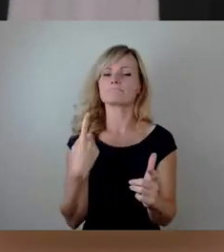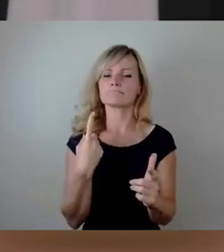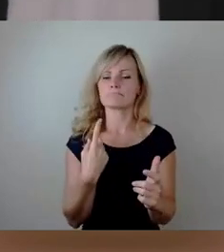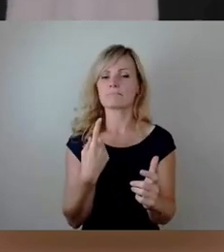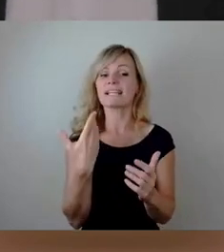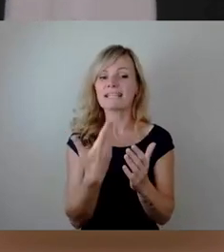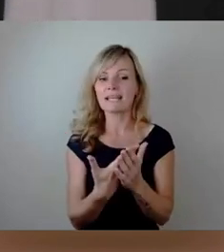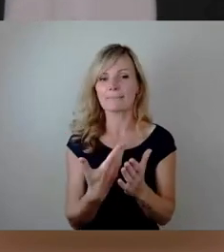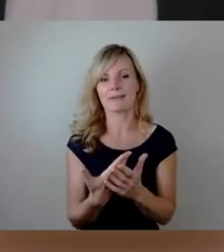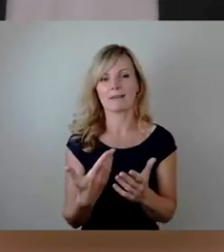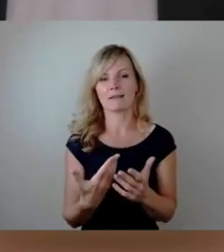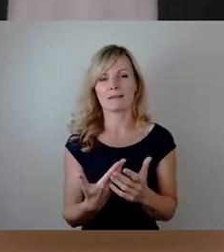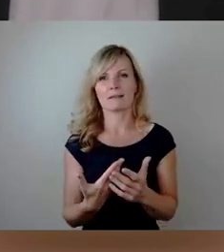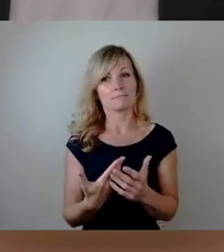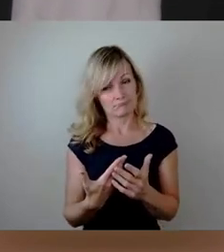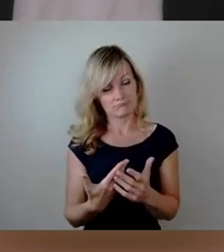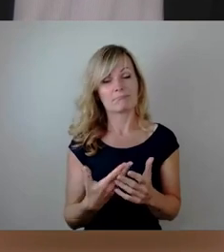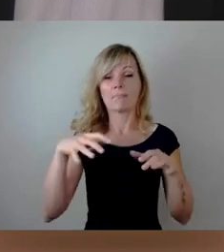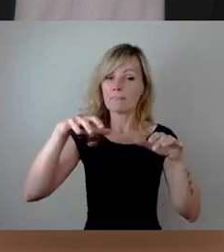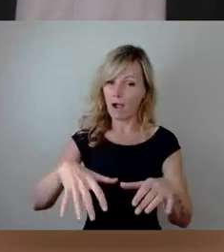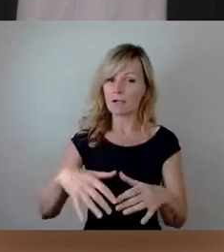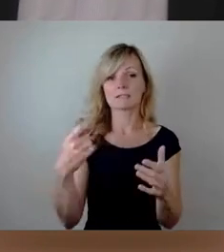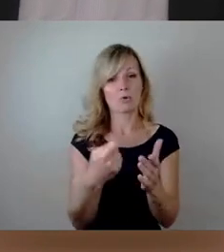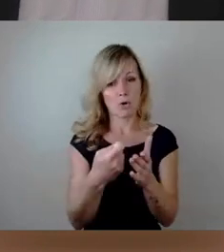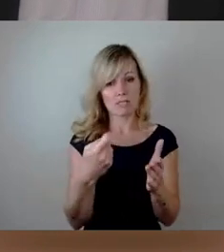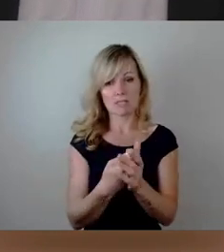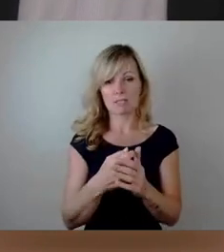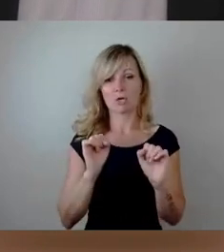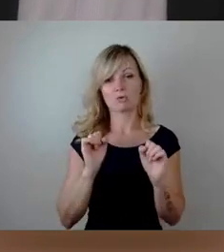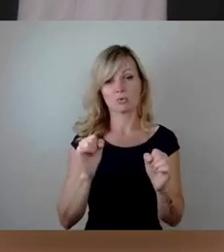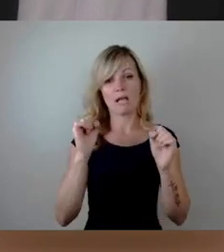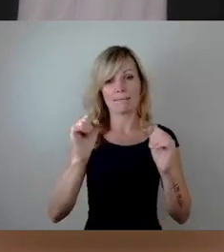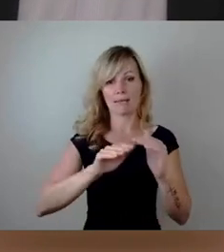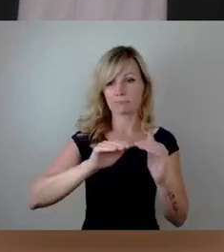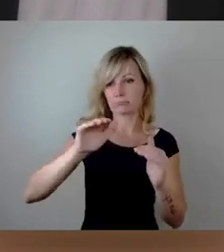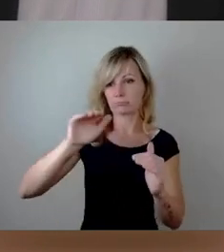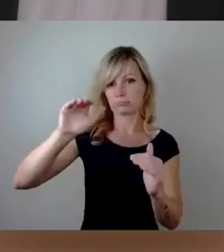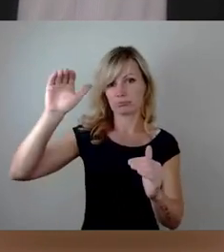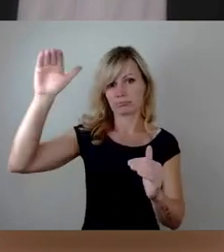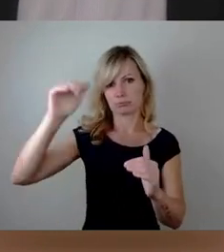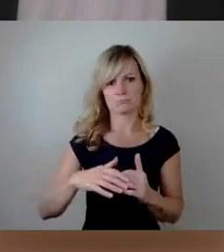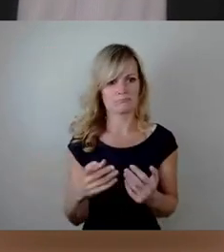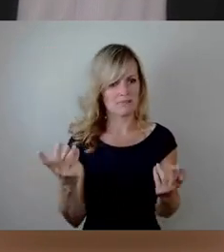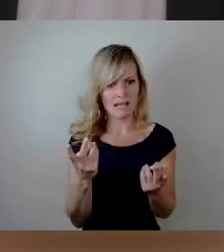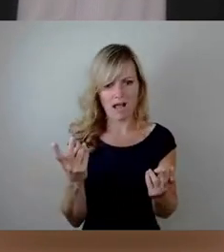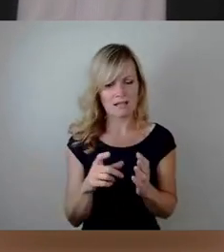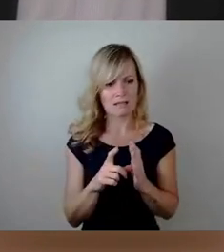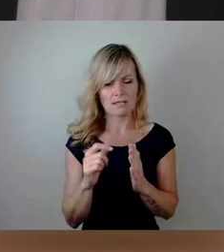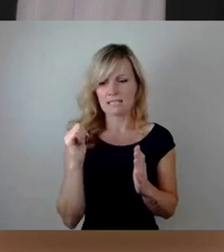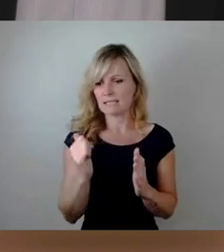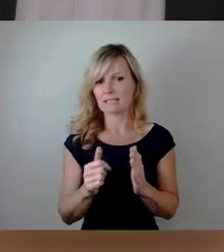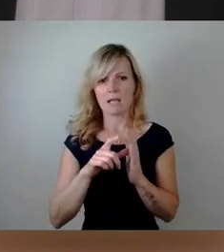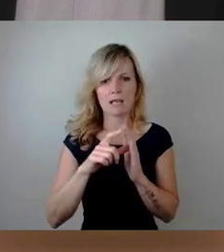wahnsinnige Kostendynamik auf dem Markt. Eine Kostendynamik, die wir für Dienstleistungen sind, die natürlich für